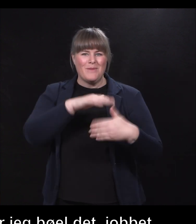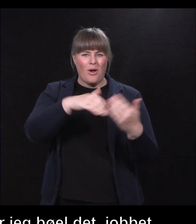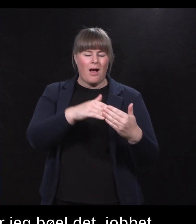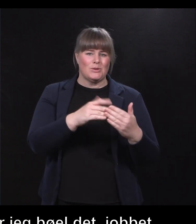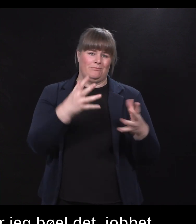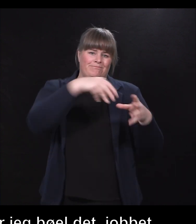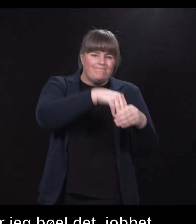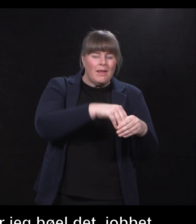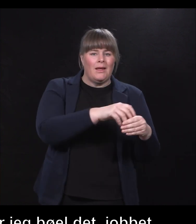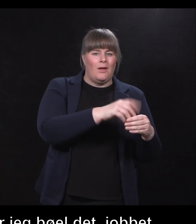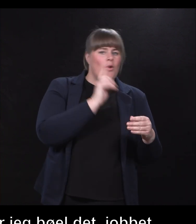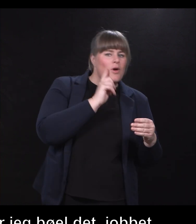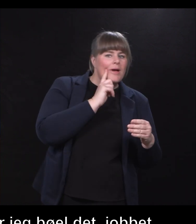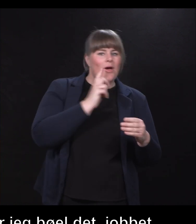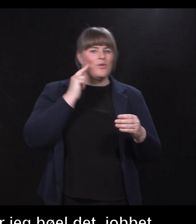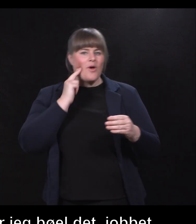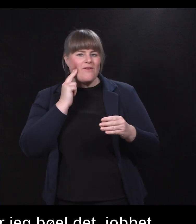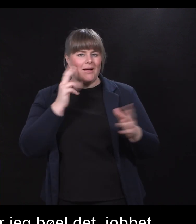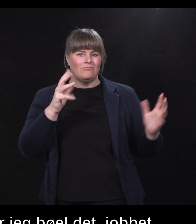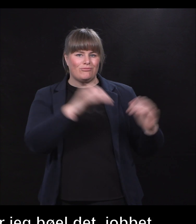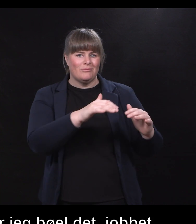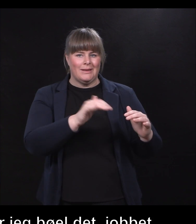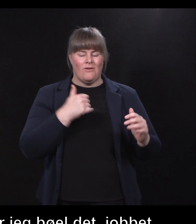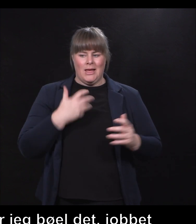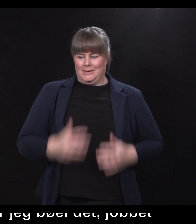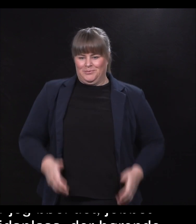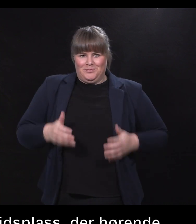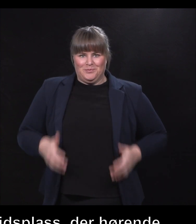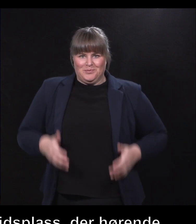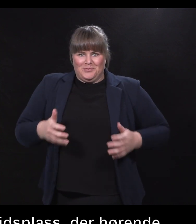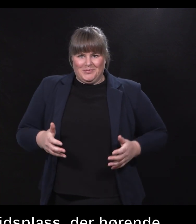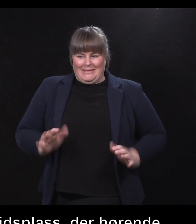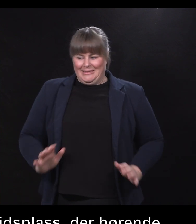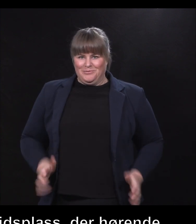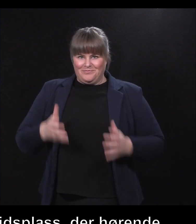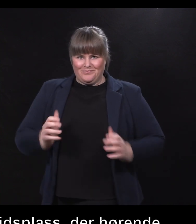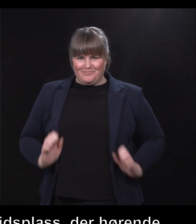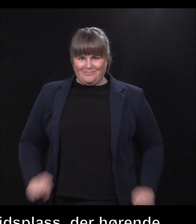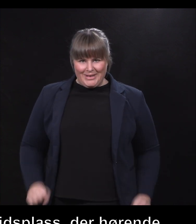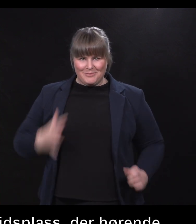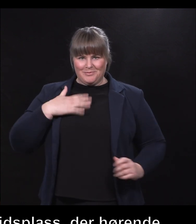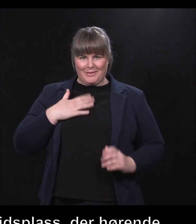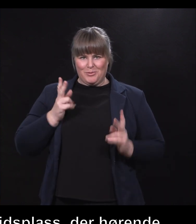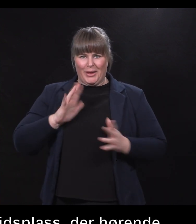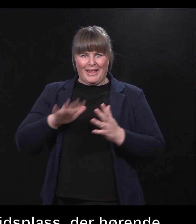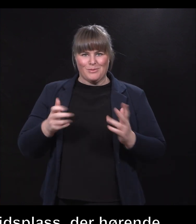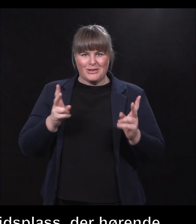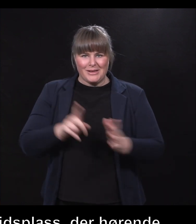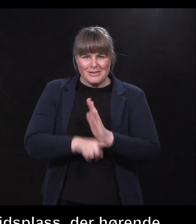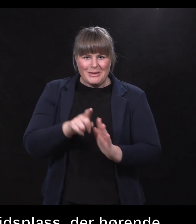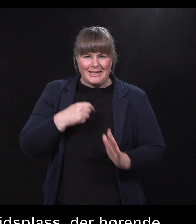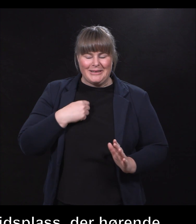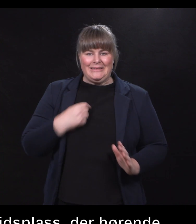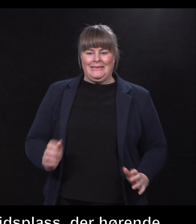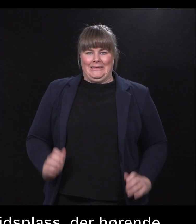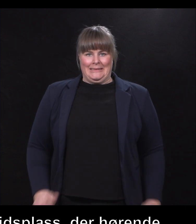sammen. Derfor er det litt vanskelig med holde hendene litt rolig når jeg prater, fordi at jeg ofte har lyst til å bruke tegnspråk samtidig. Når jeg